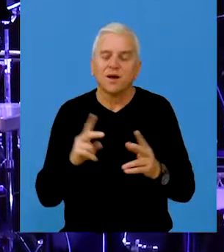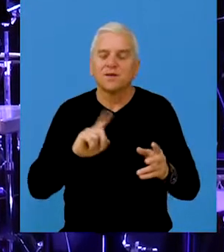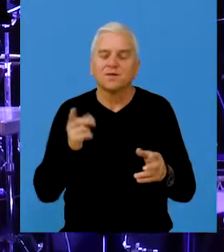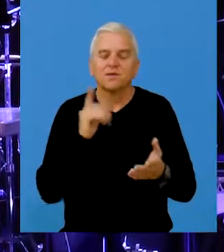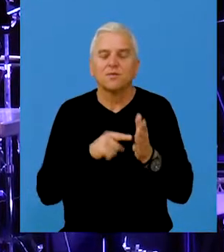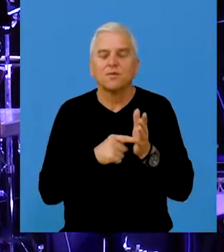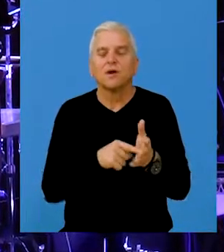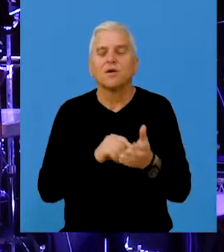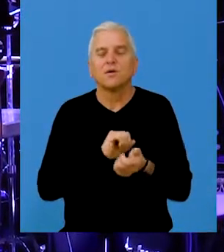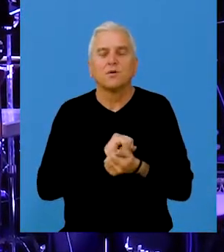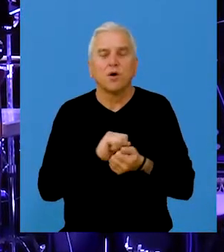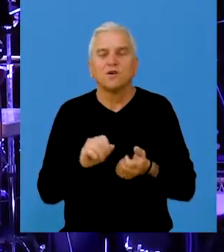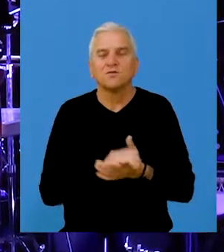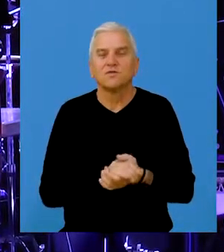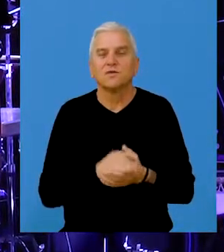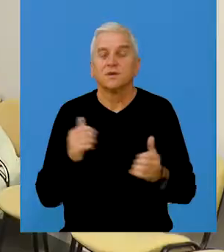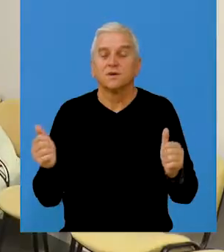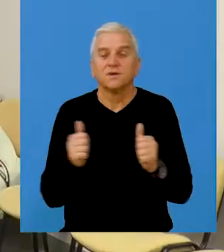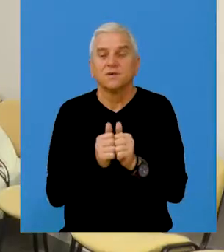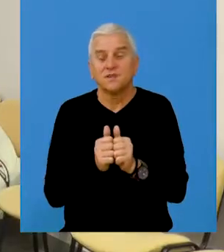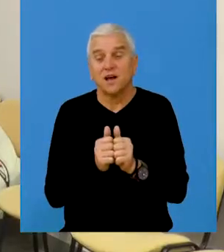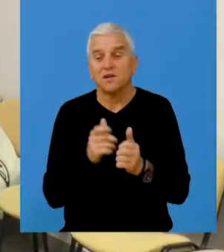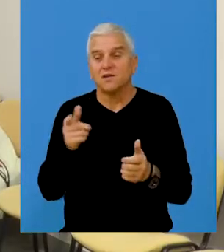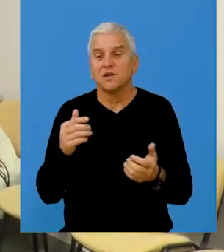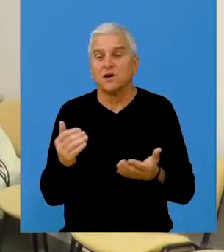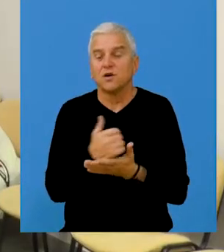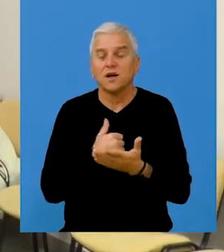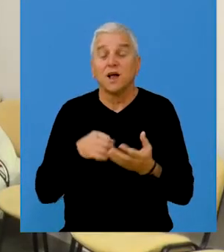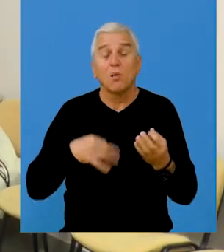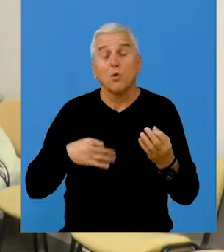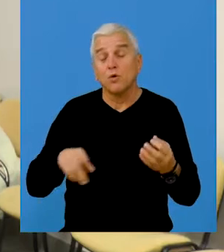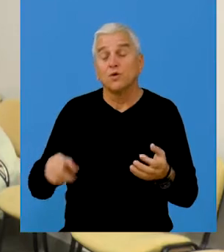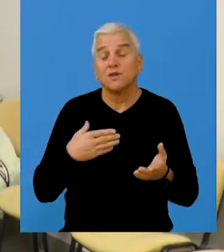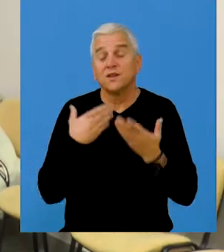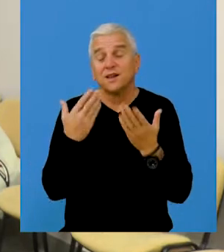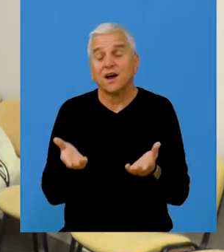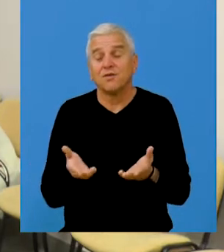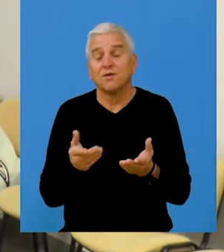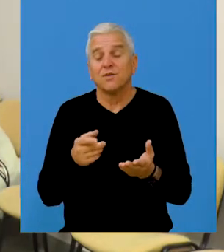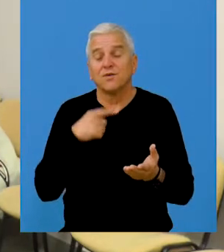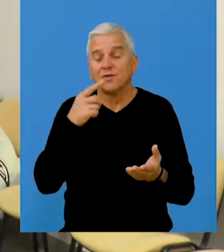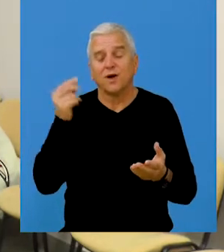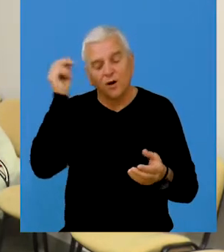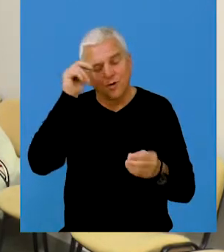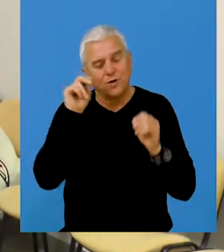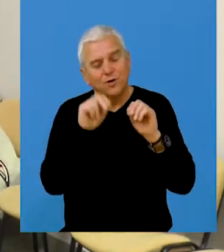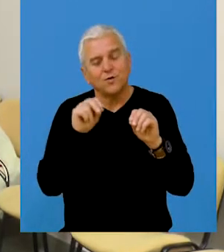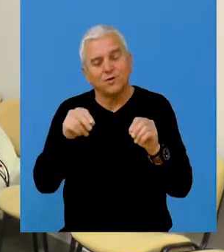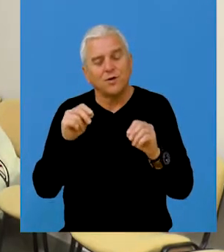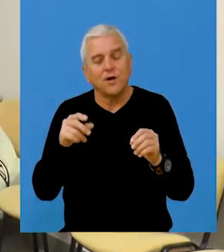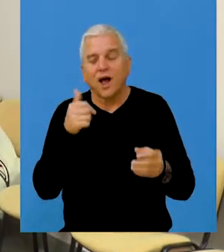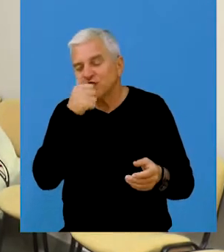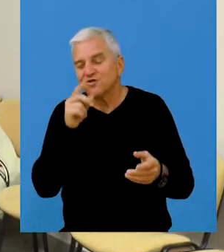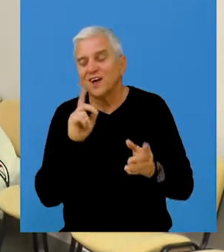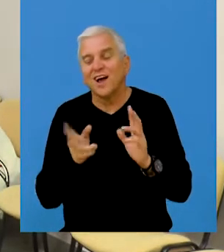nekako da smanji, da ne prikazio na sve. I uz korišćenje instrumenta sam dao i malo sam i